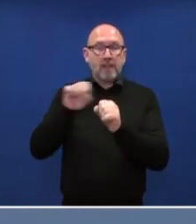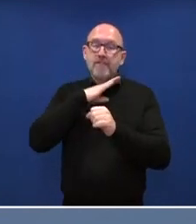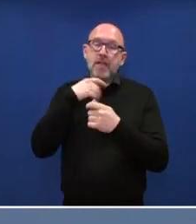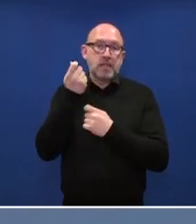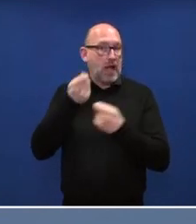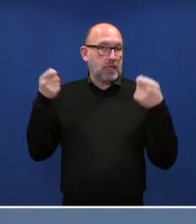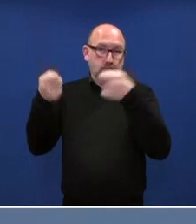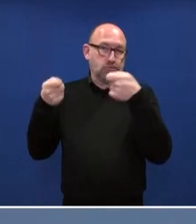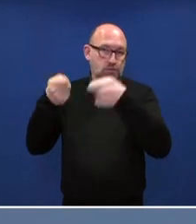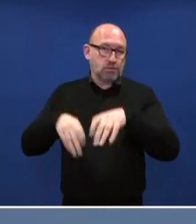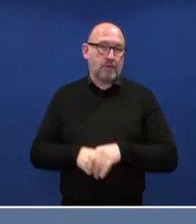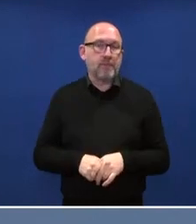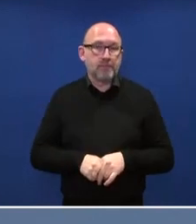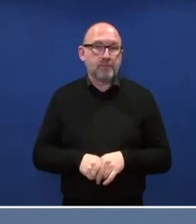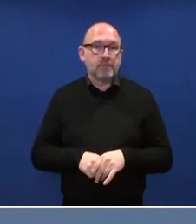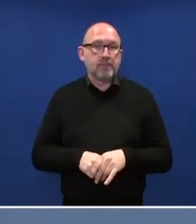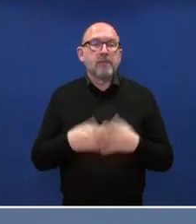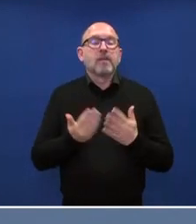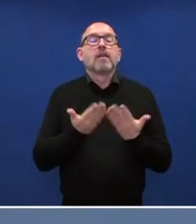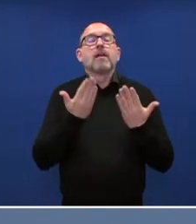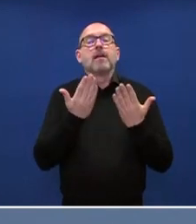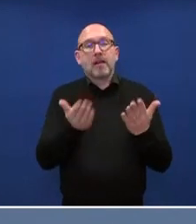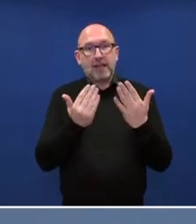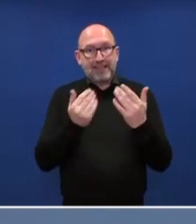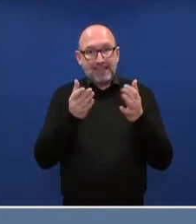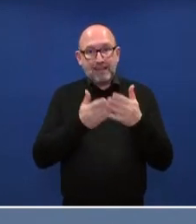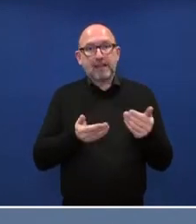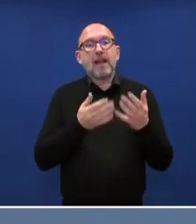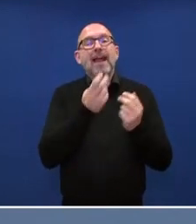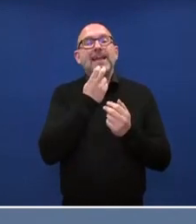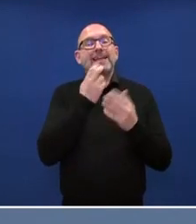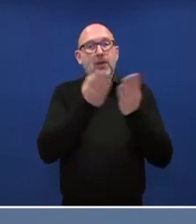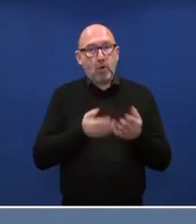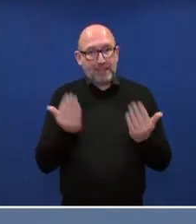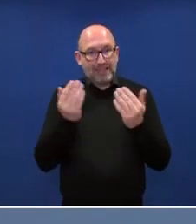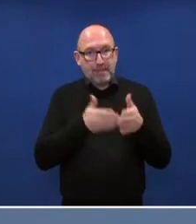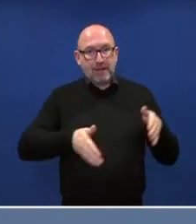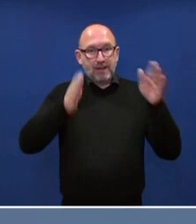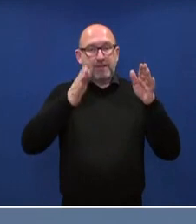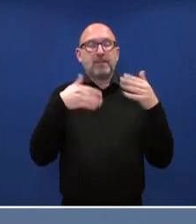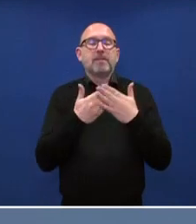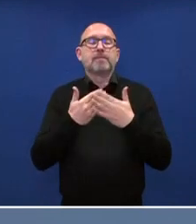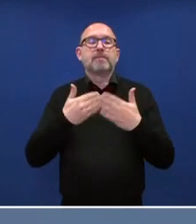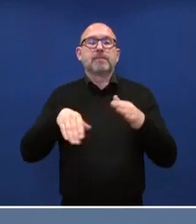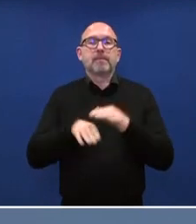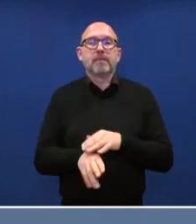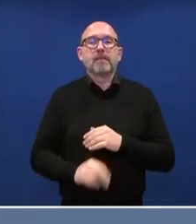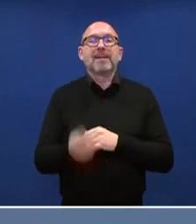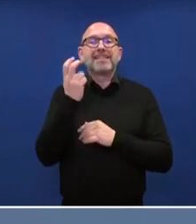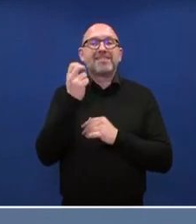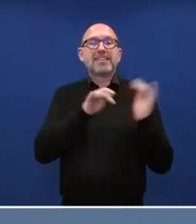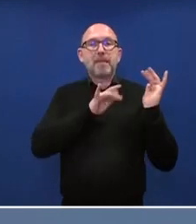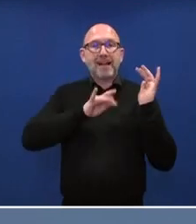Ansatz für den Energie- und Klimafonds wird deutlich auf fast 27 Milliarden Euro erhöht und damit mehr als